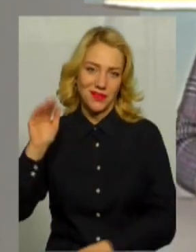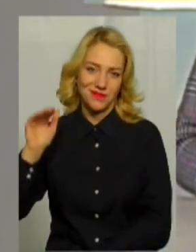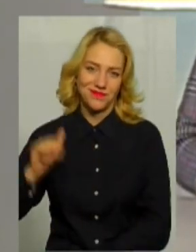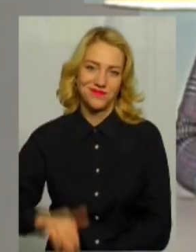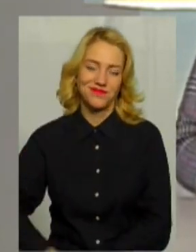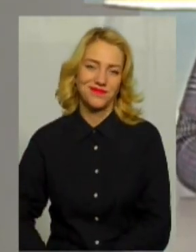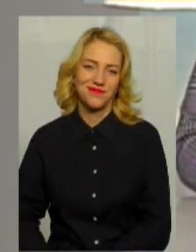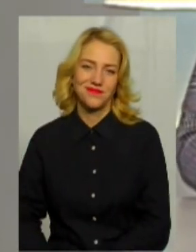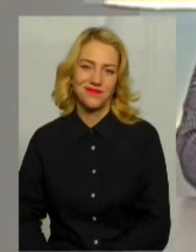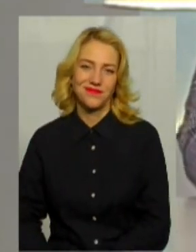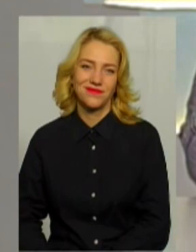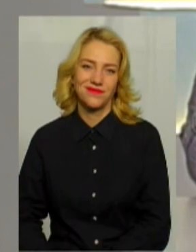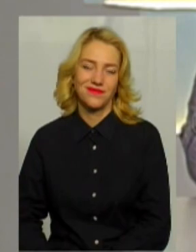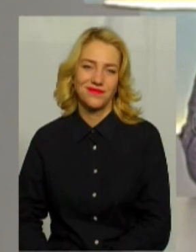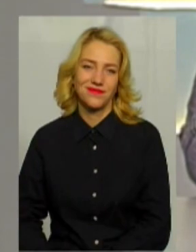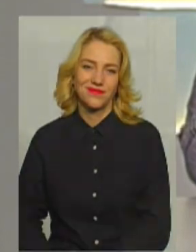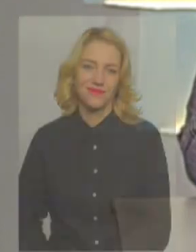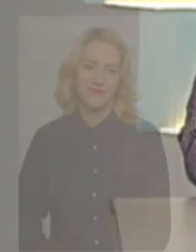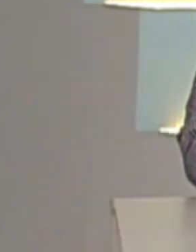До зустрічі у наступній темі дня.